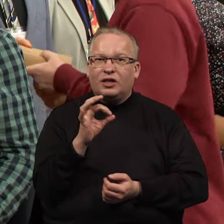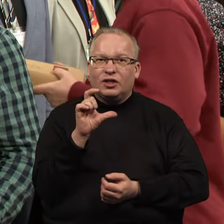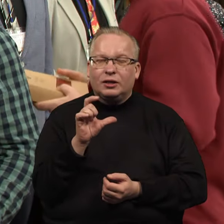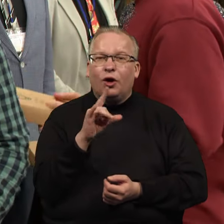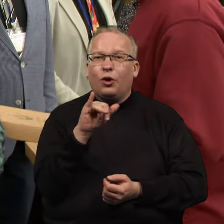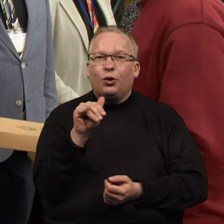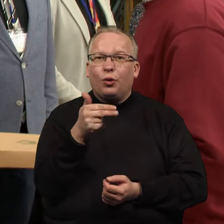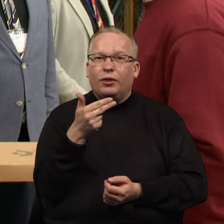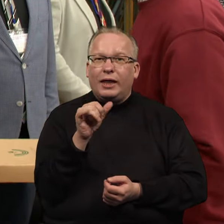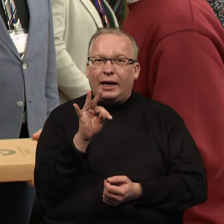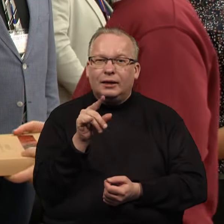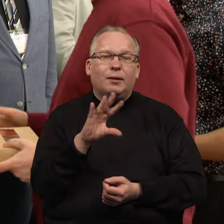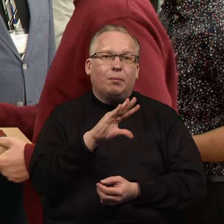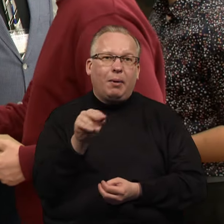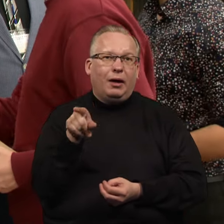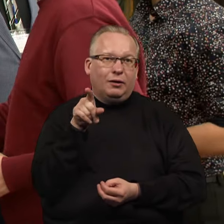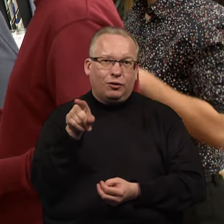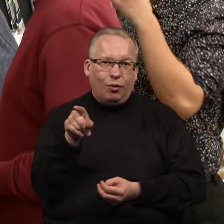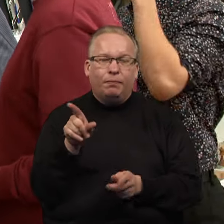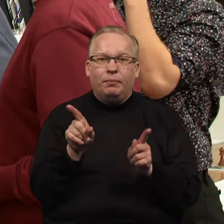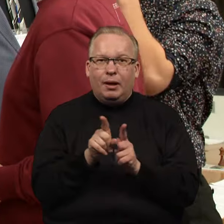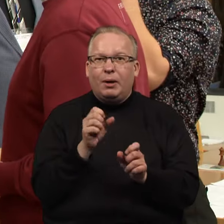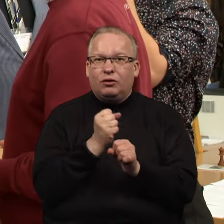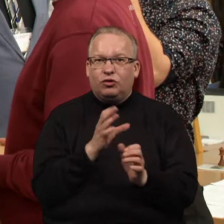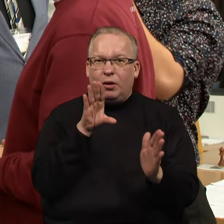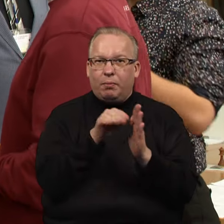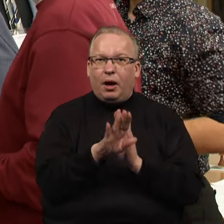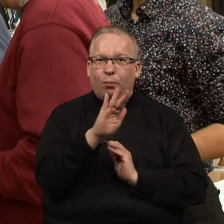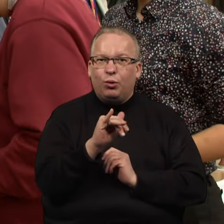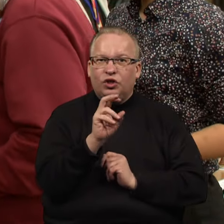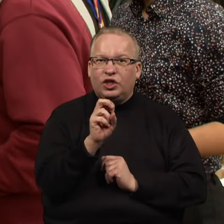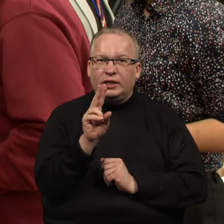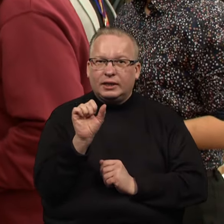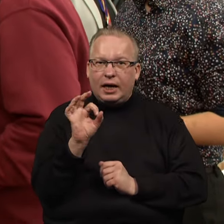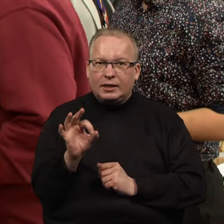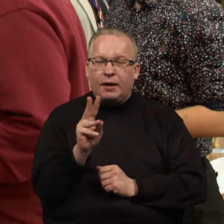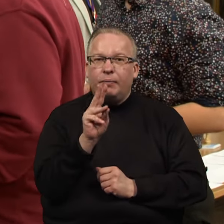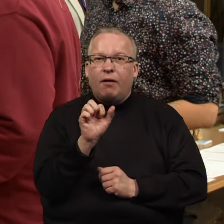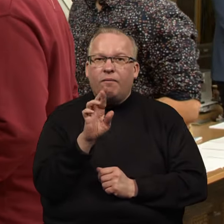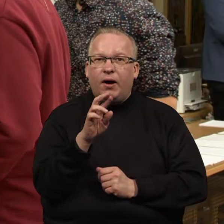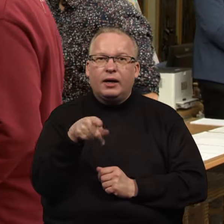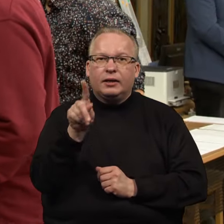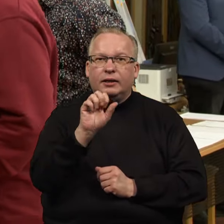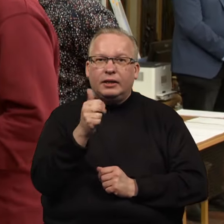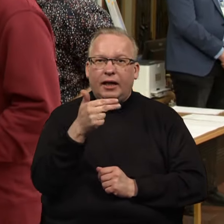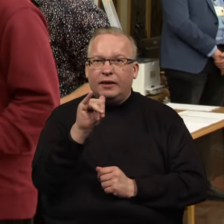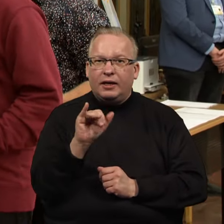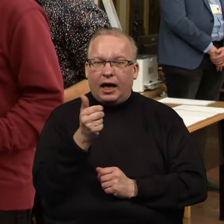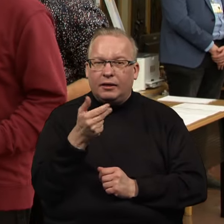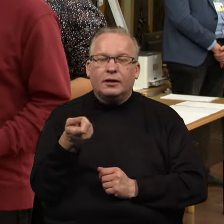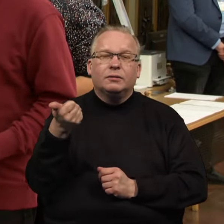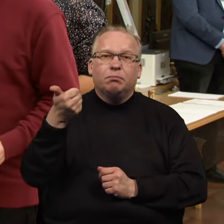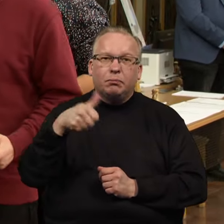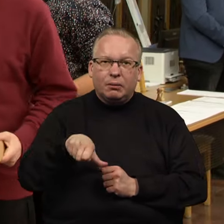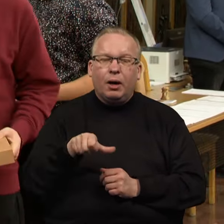United, kurią be paties Dmitrius taip pat sudarė Valdas Bučinskas ir Aras Vardanijanas. Jie užėmė pirmąją